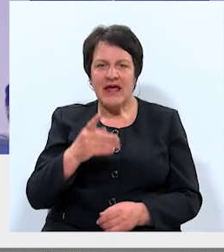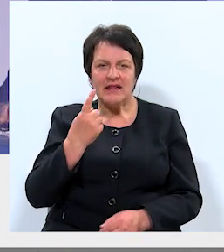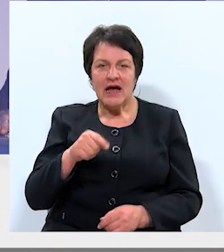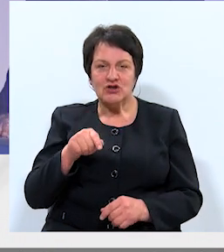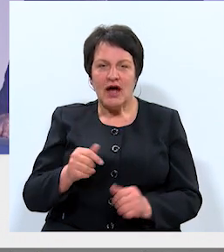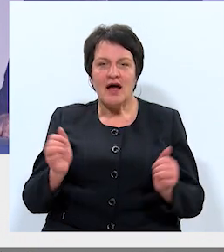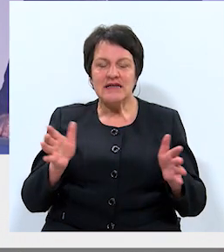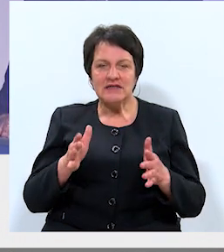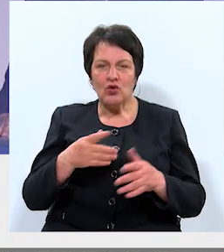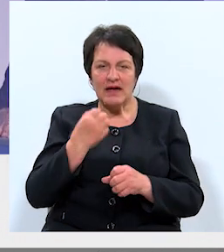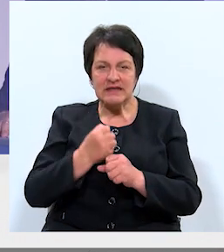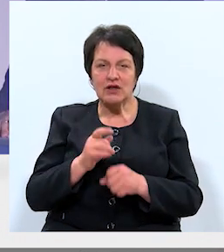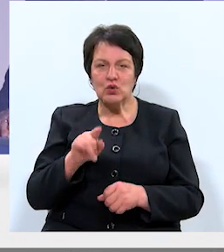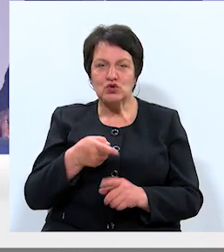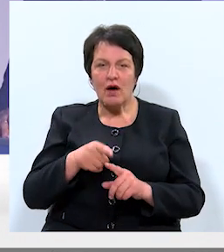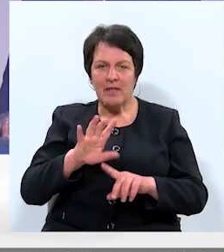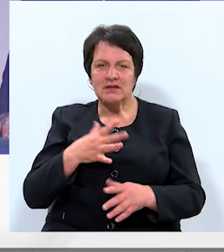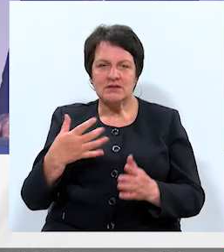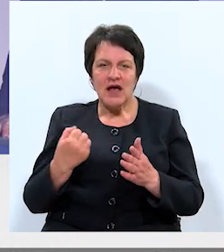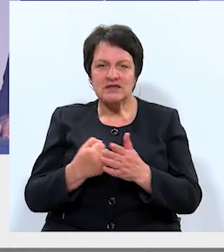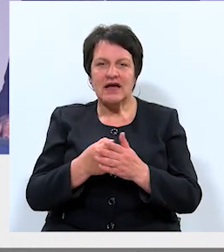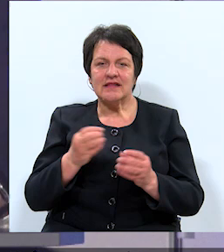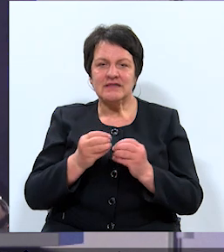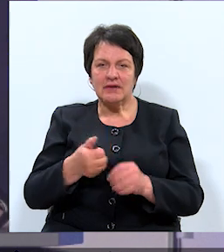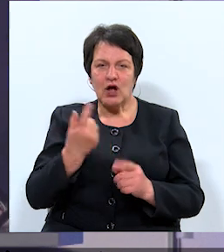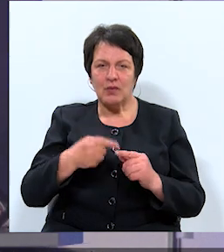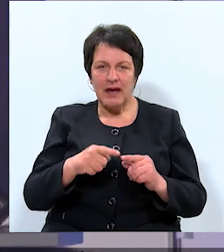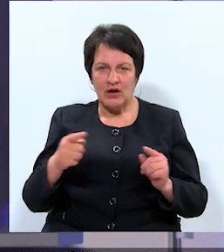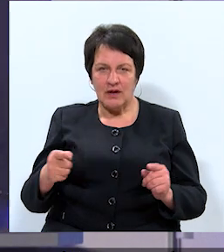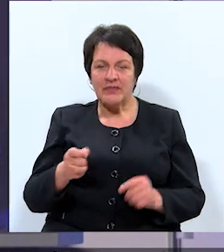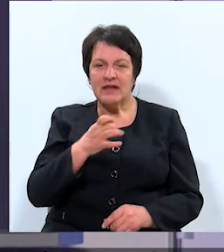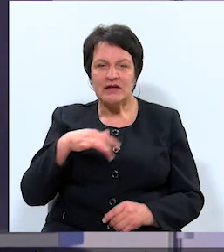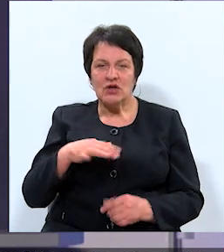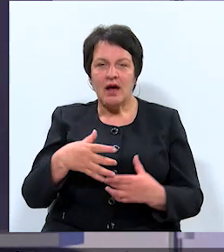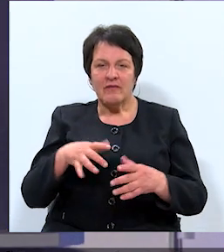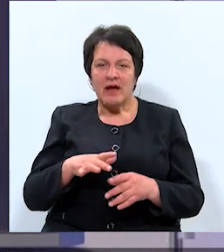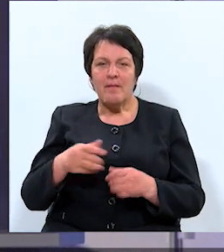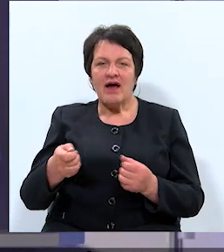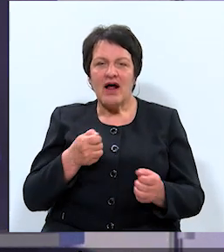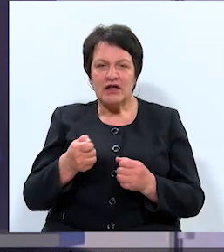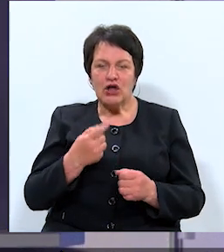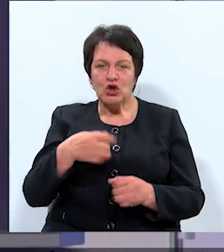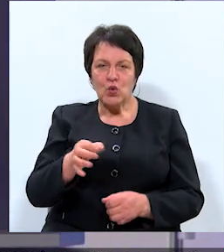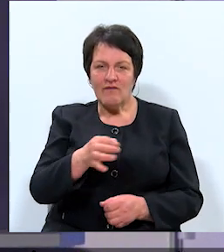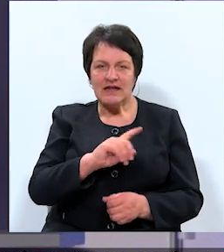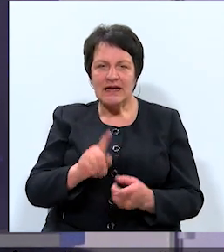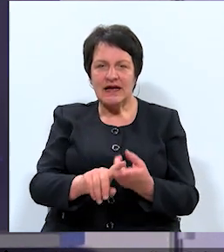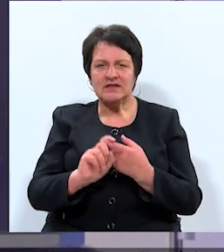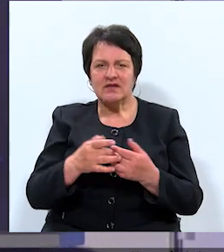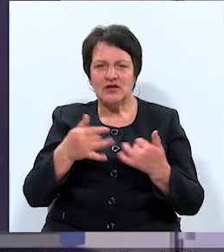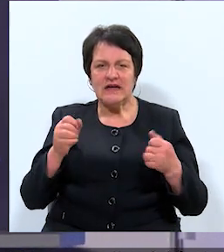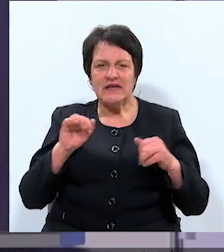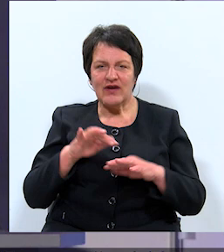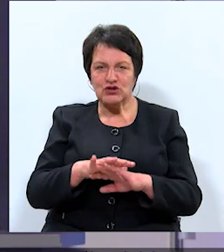tikai šajā sasaukumā strādāt uz to, bet sasniegt desmit gadu periodā. Nacionālas apvainājumas pārvaldītie novadi tiek ir iesaistīti dažādos